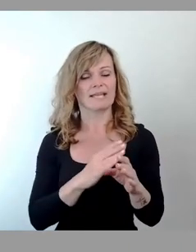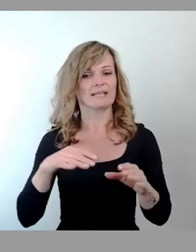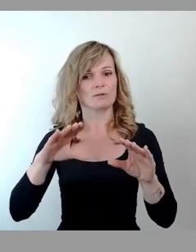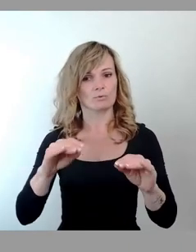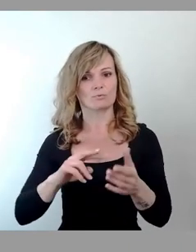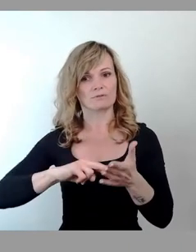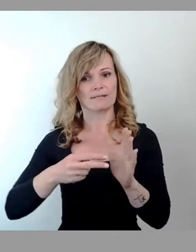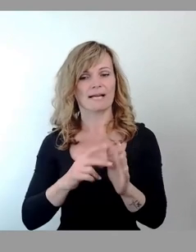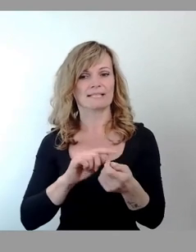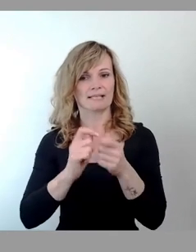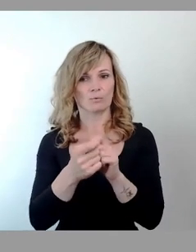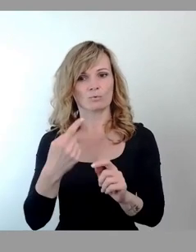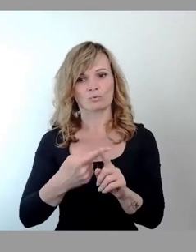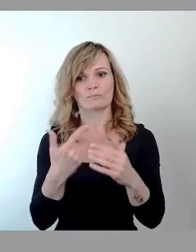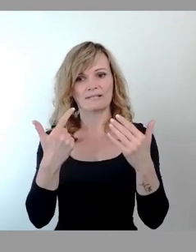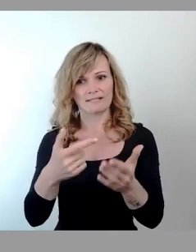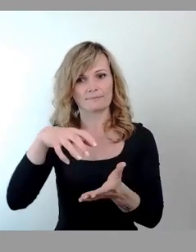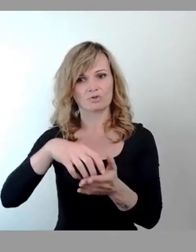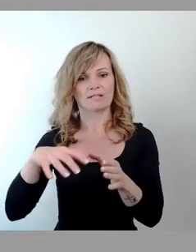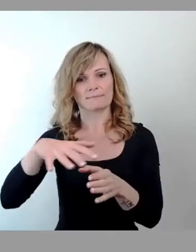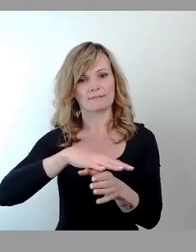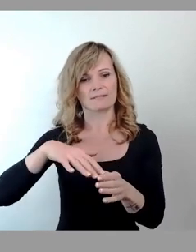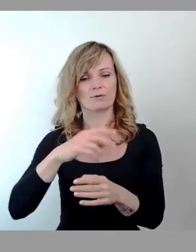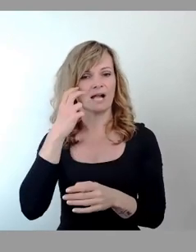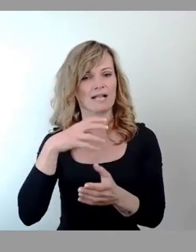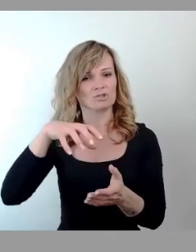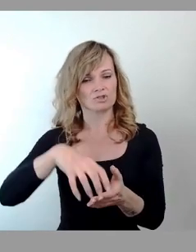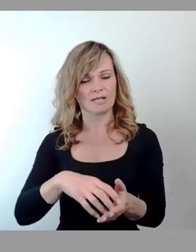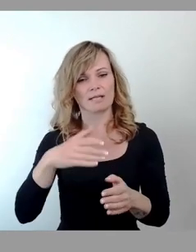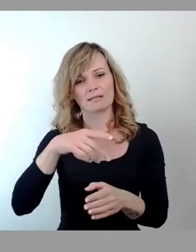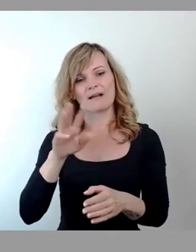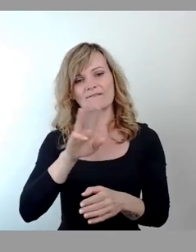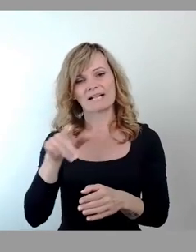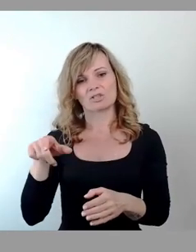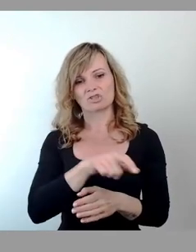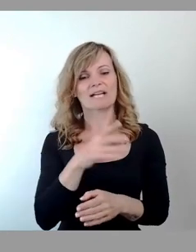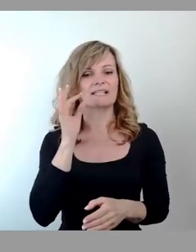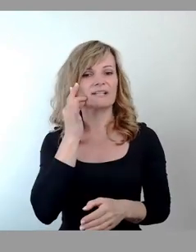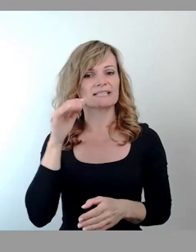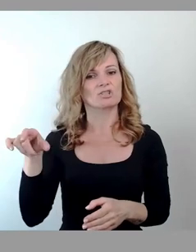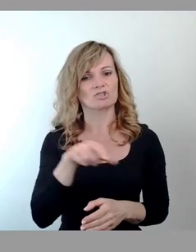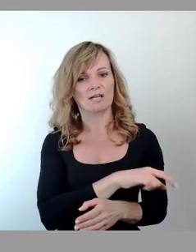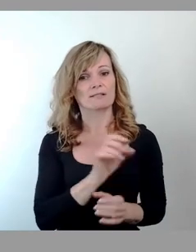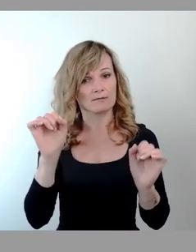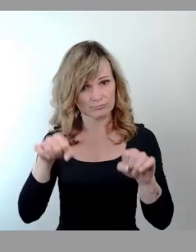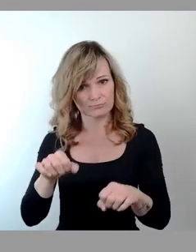7, Stadtbezirk Altstadt, Teilbereich Walterstraße, Friedrichstraße. Wer hier zustimmen kann, dem bitte ich um das Stimmzeichen.